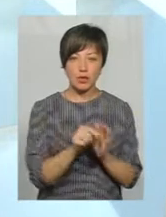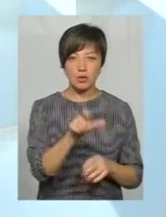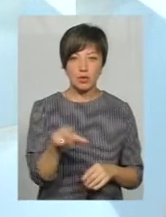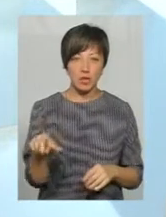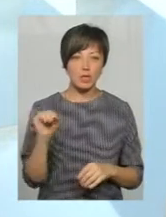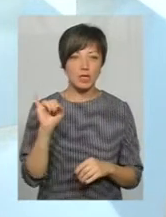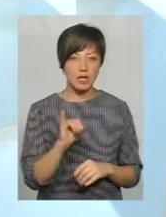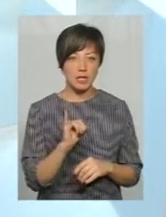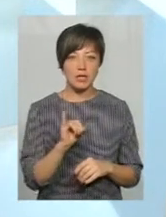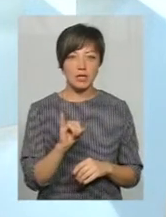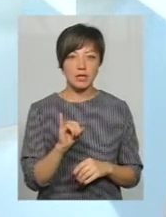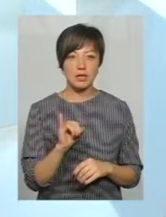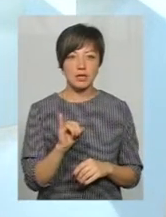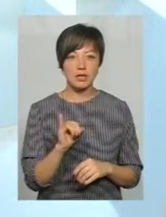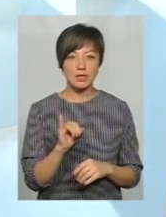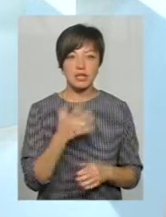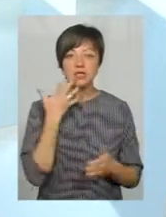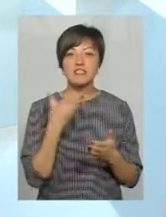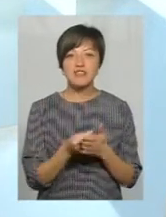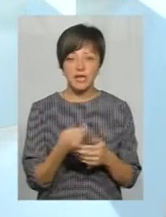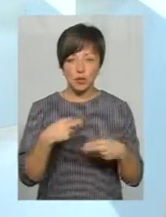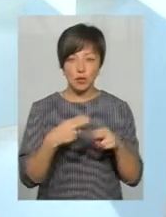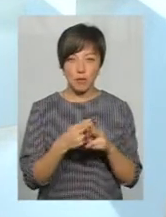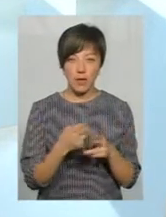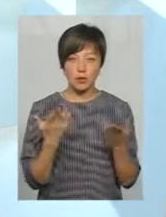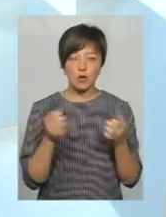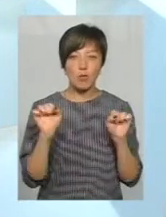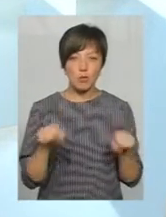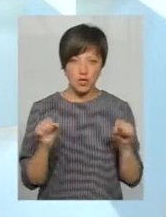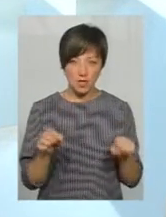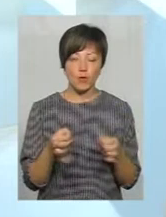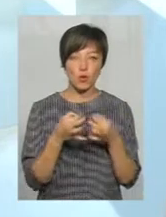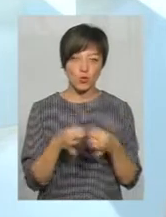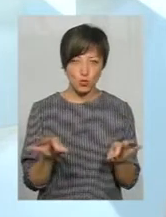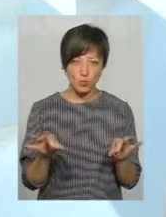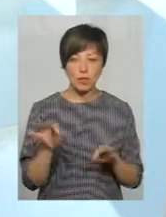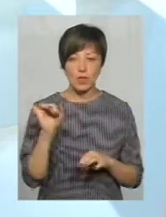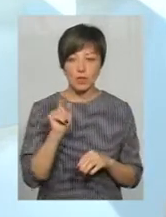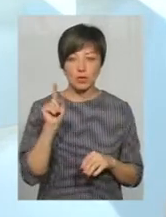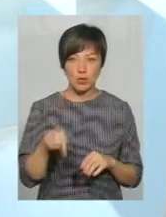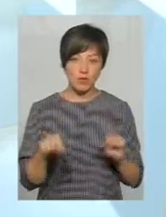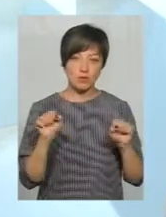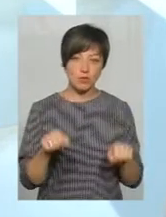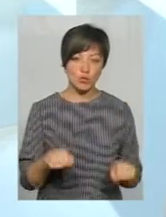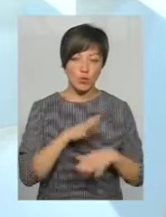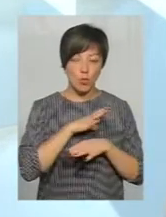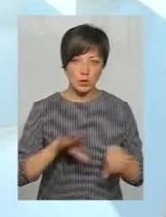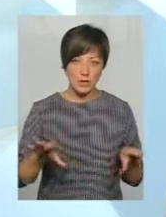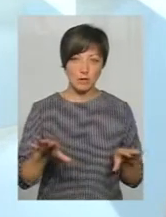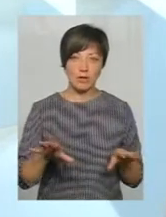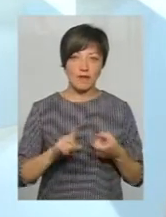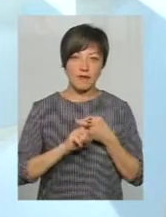І все ж таки забезпечити свій інструментарій. Якщо це можливо і доступно, і тоді вони зможуть уникнути